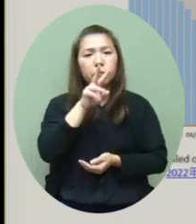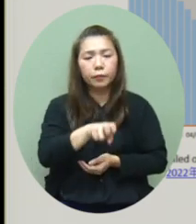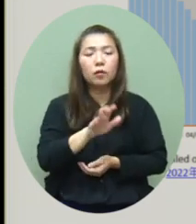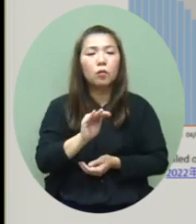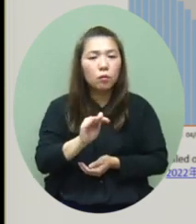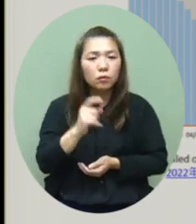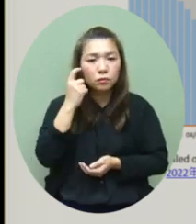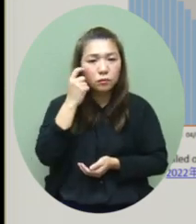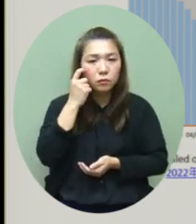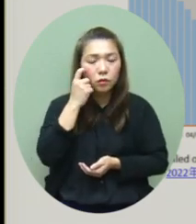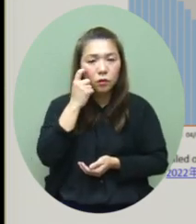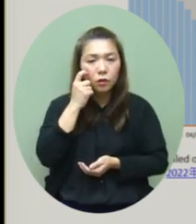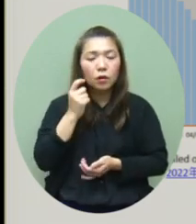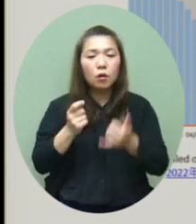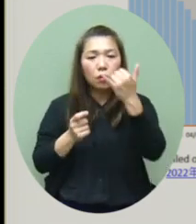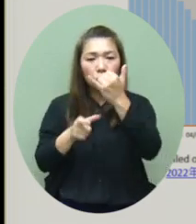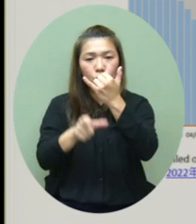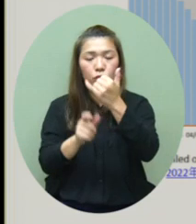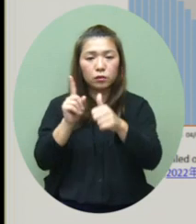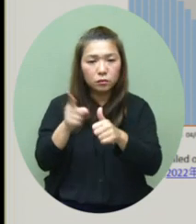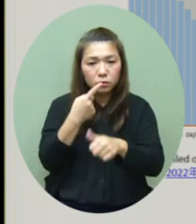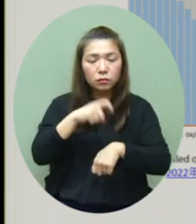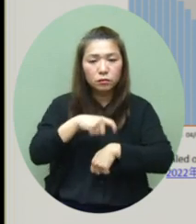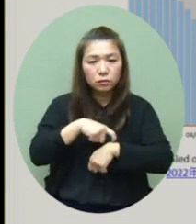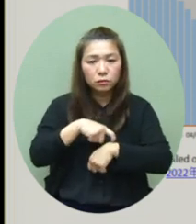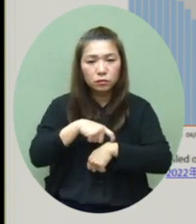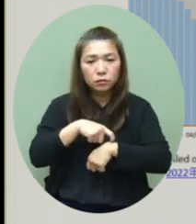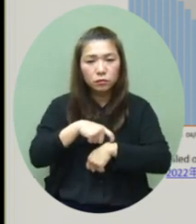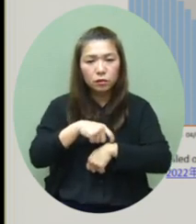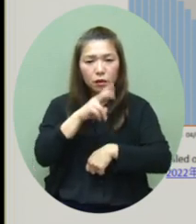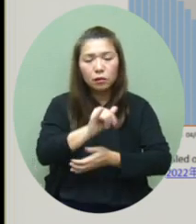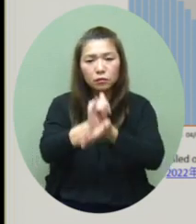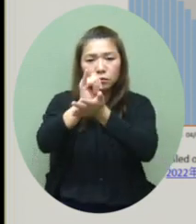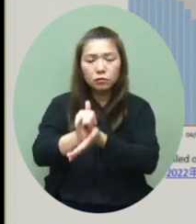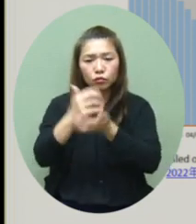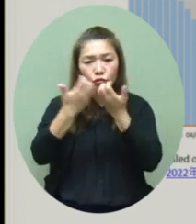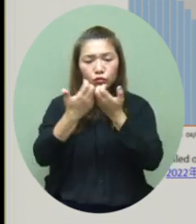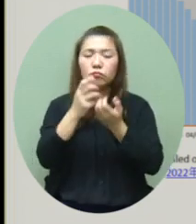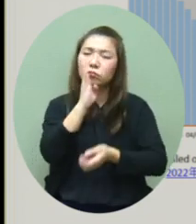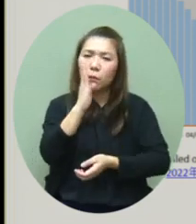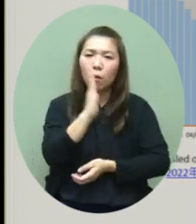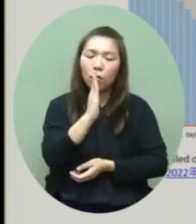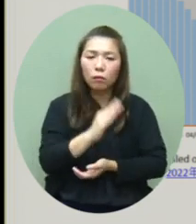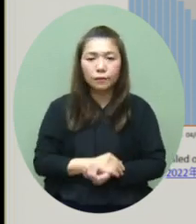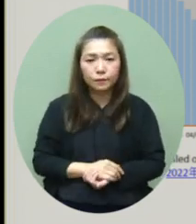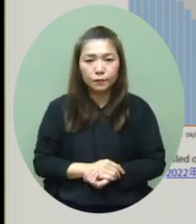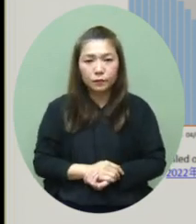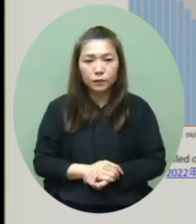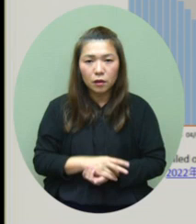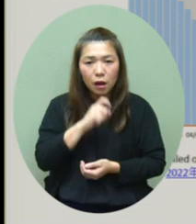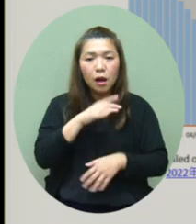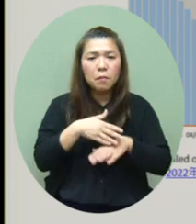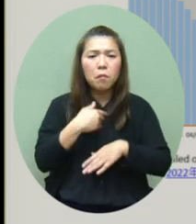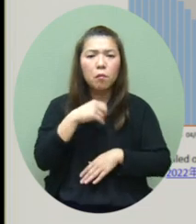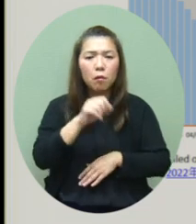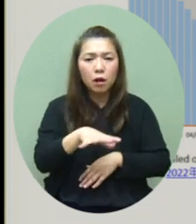到在6月初的时候其实那个入院人数大概是400左右但是去到刚才